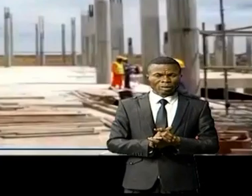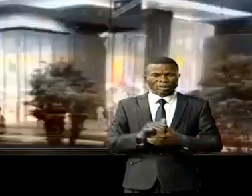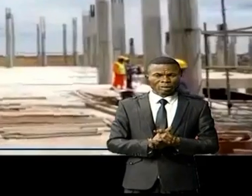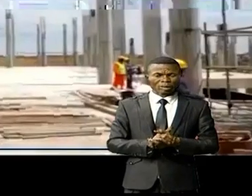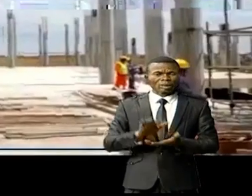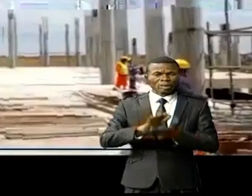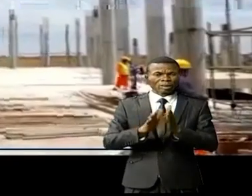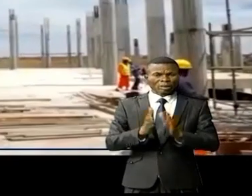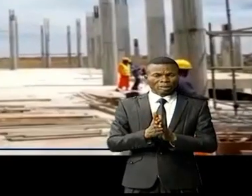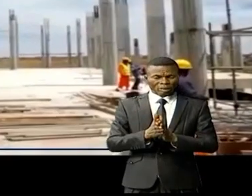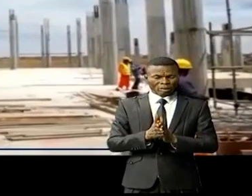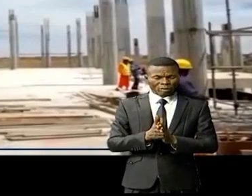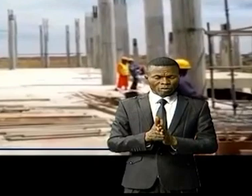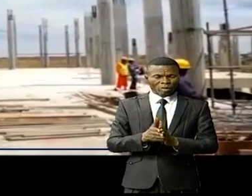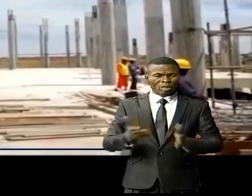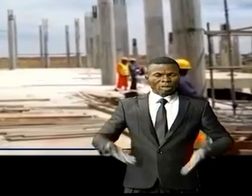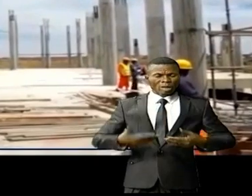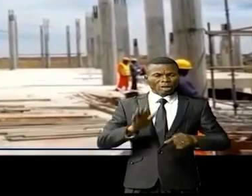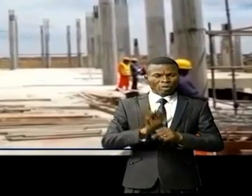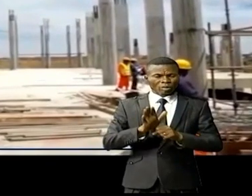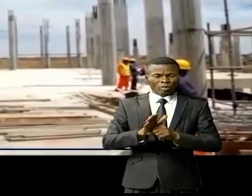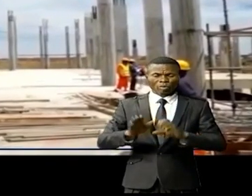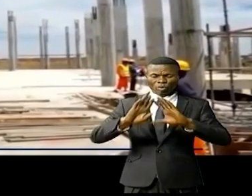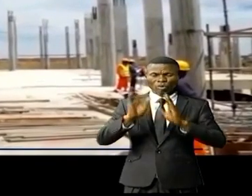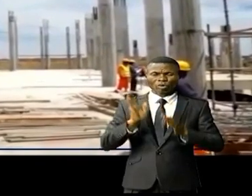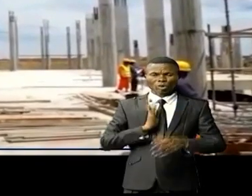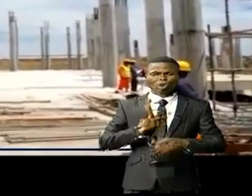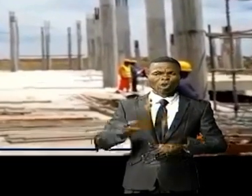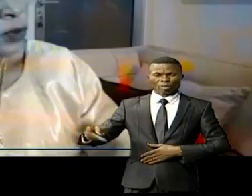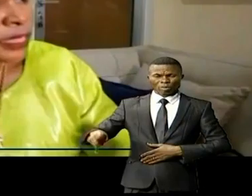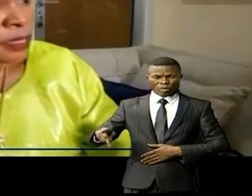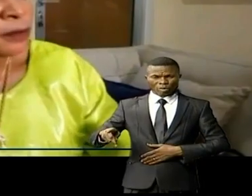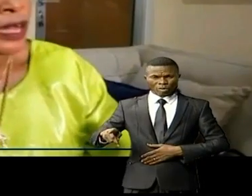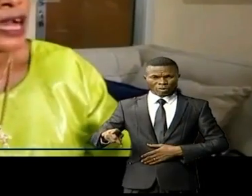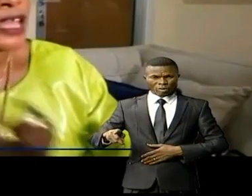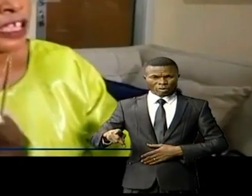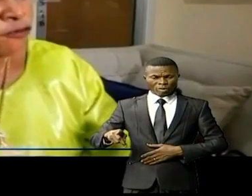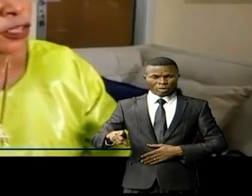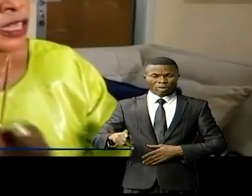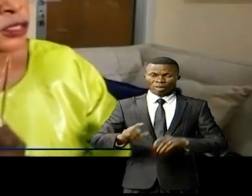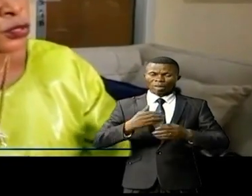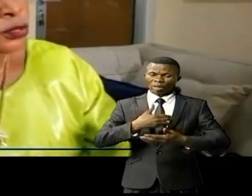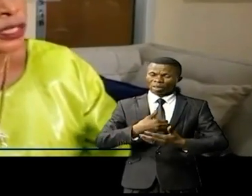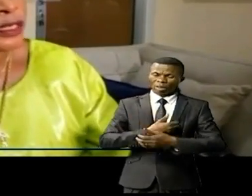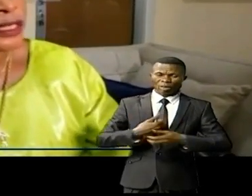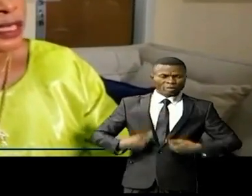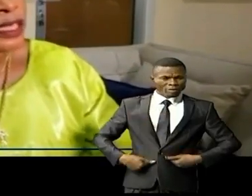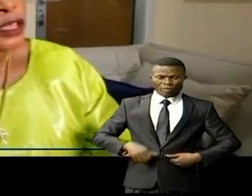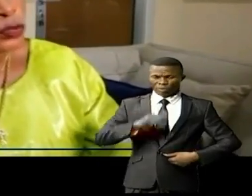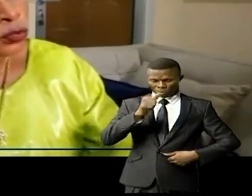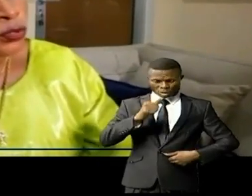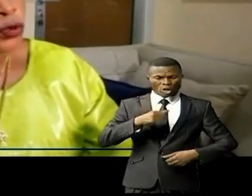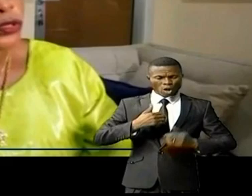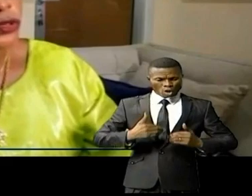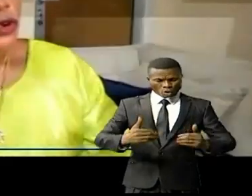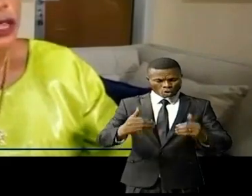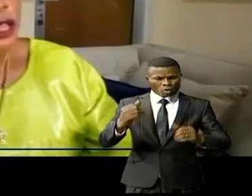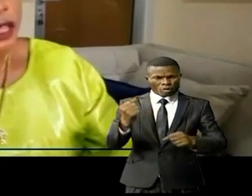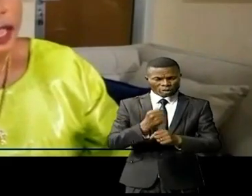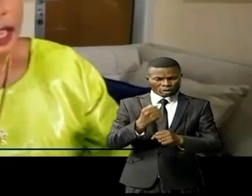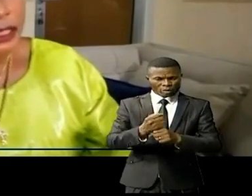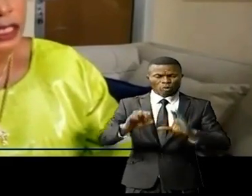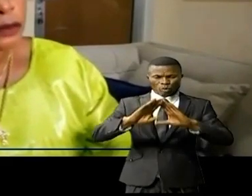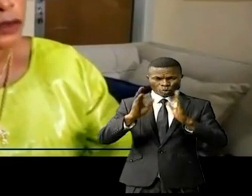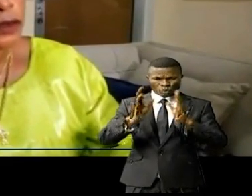pratiquement une première dans la République, mais il ne faut pas qu croise le train. Il faut que les autres chantiers, tours de contrôle,